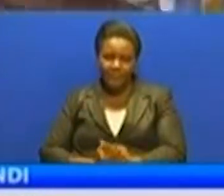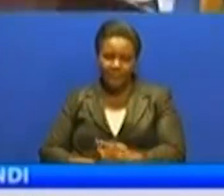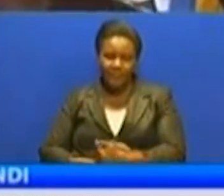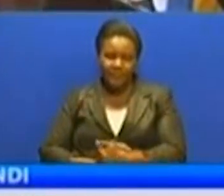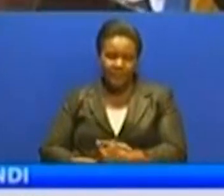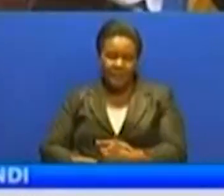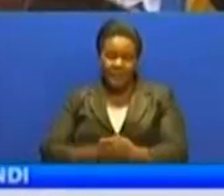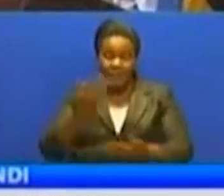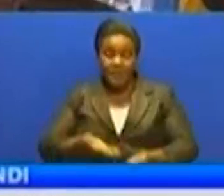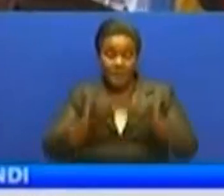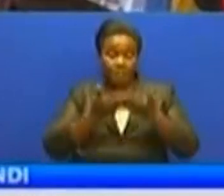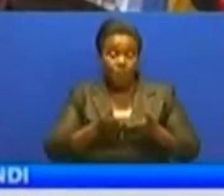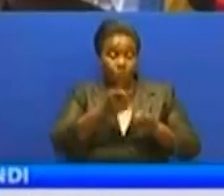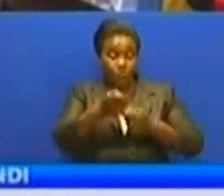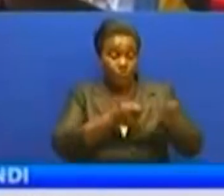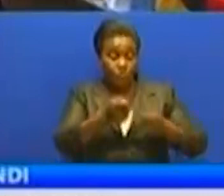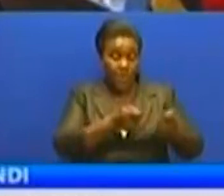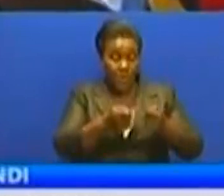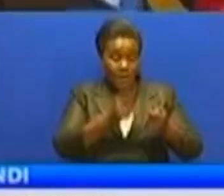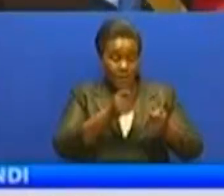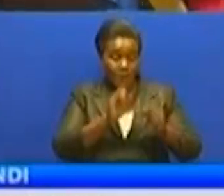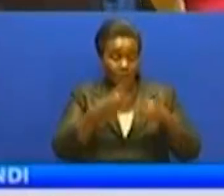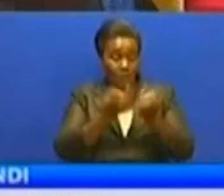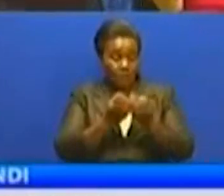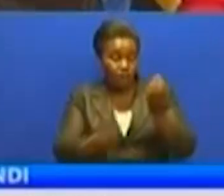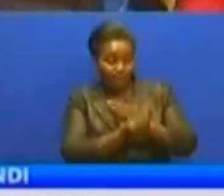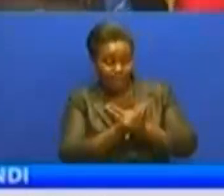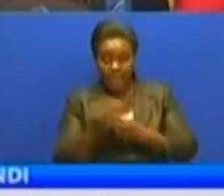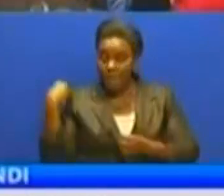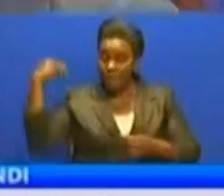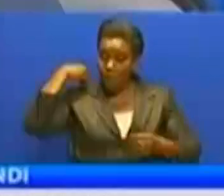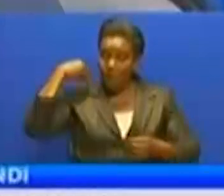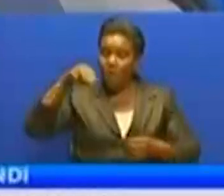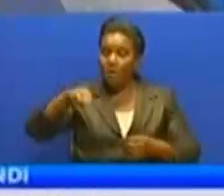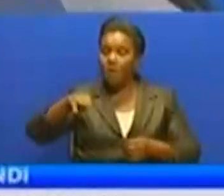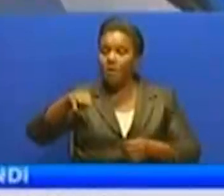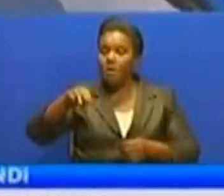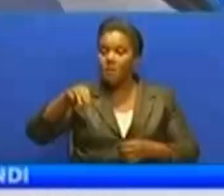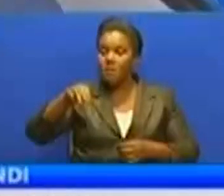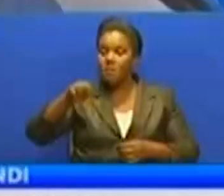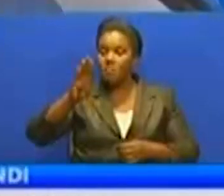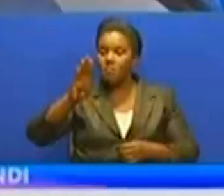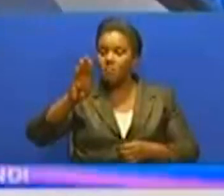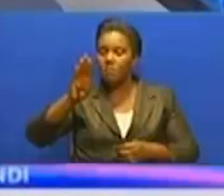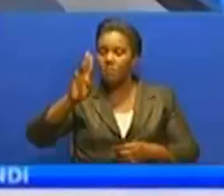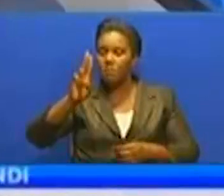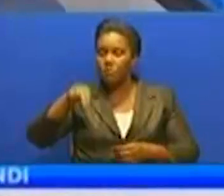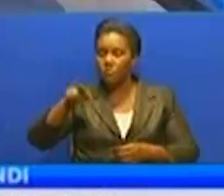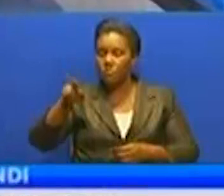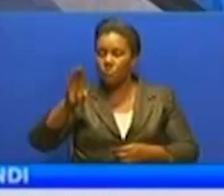Kwa upande wake kaimu mkurugenzi mkuu wa takukuru begiria jenilali joni mbungo. Hamesema kwa kipindi cha mwaka F29,